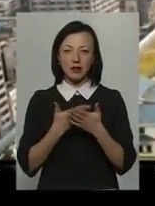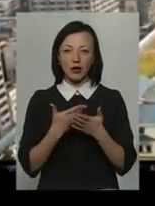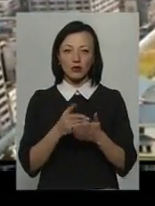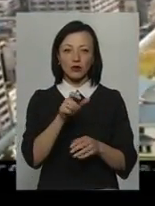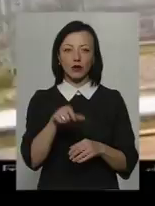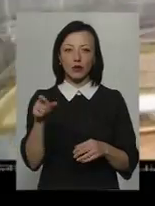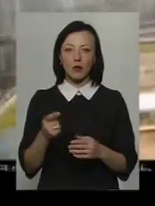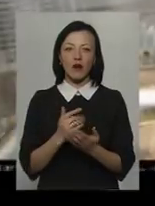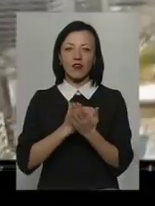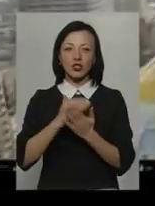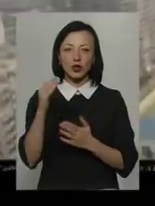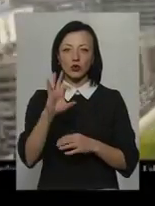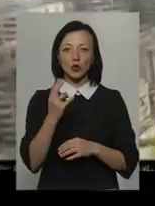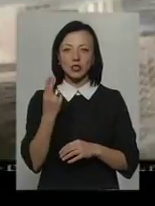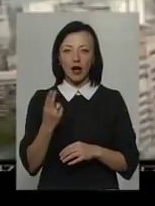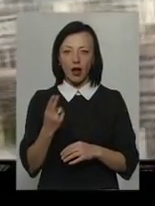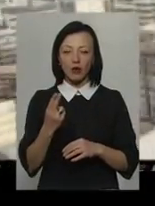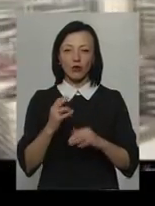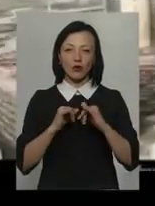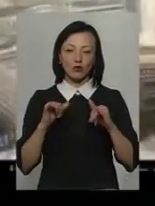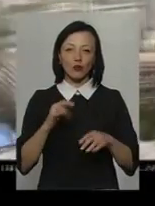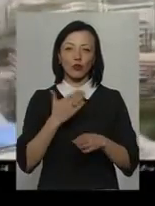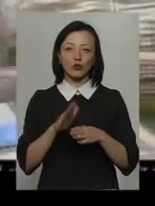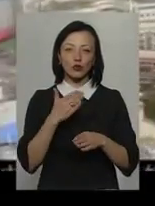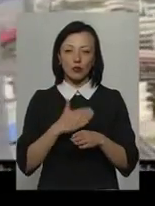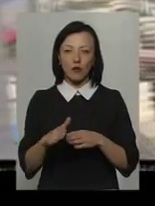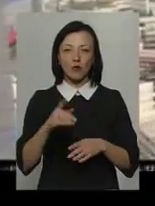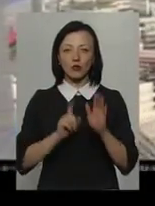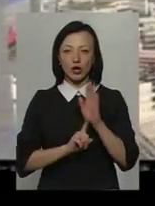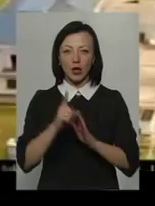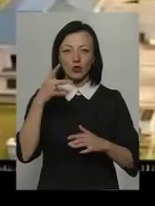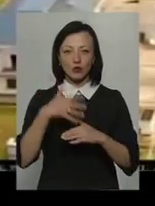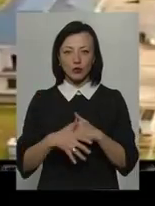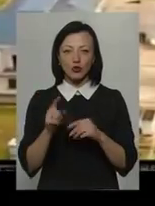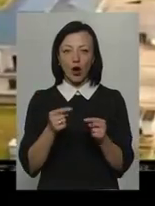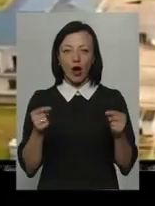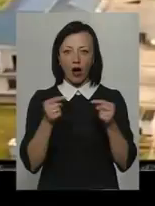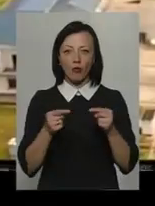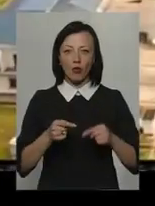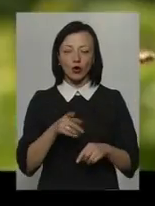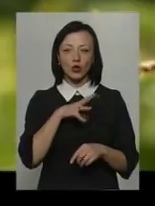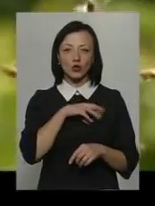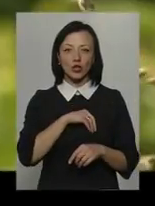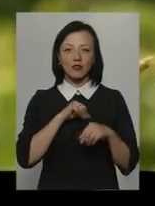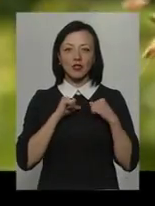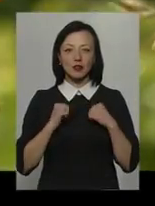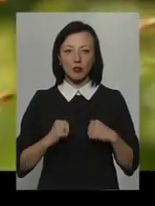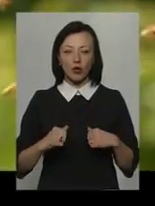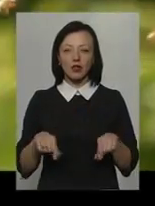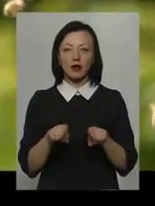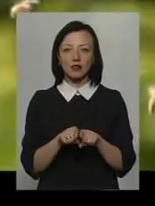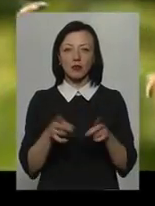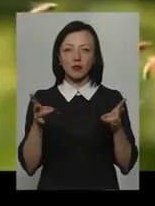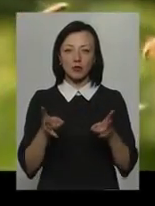вершиною соціальної еволюції. І вони поволі почали розуміти, що гармонія і душевний спокій так само